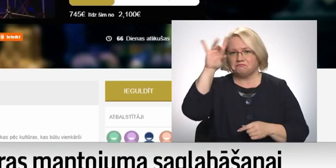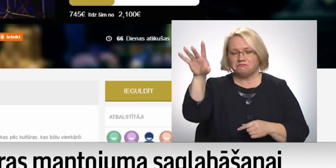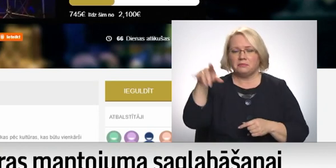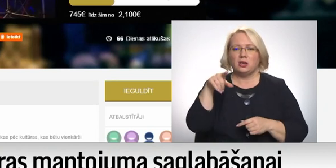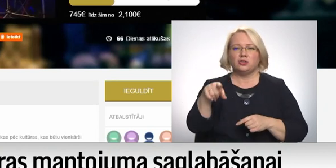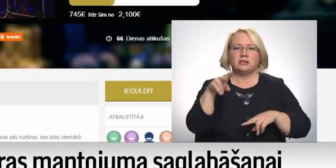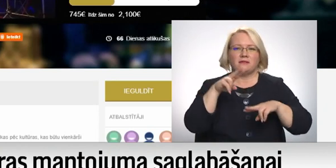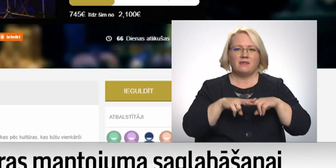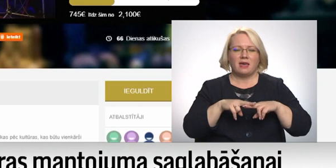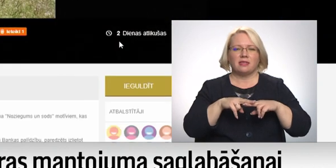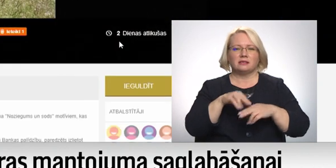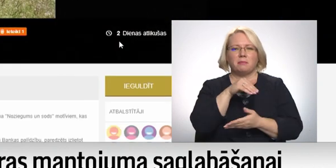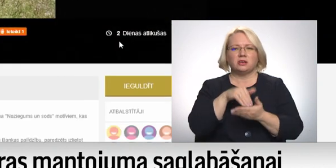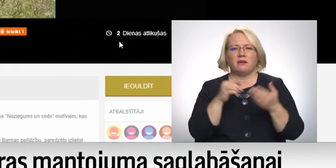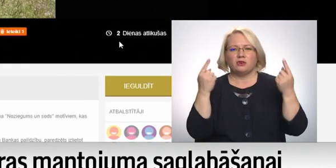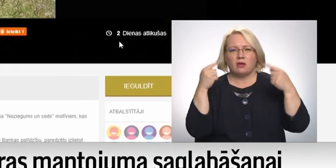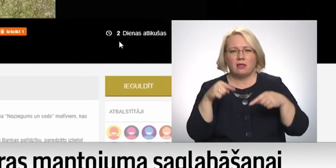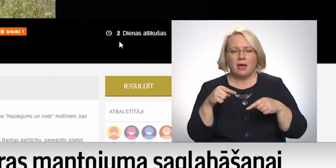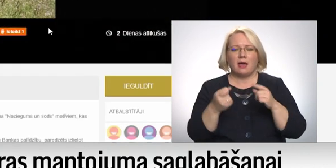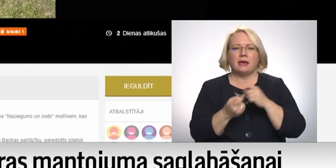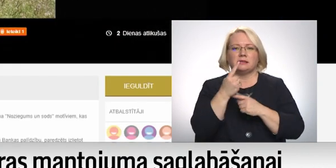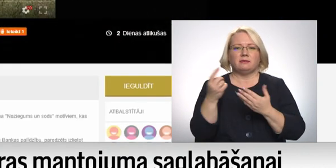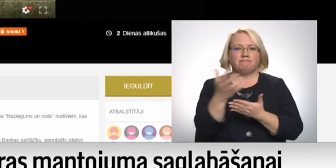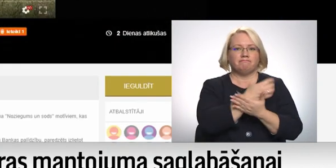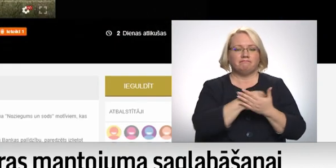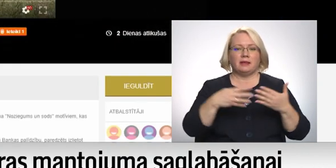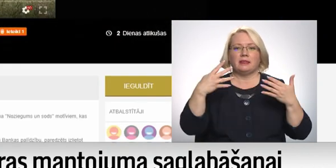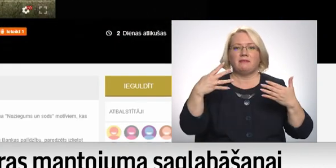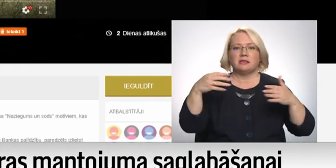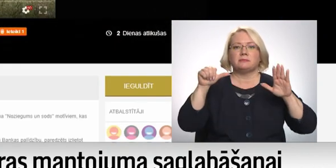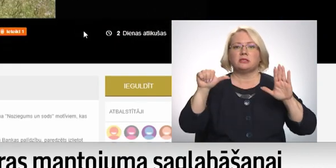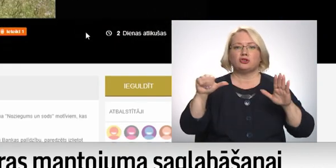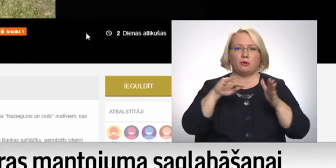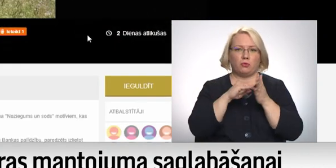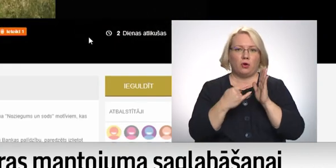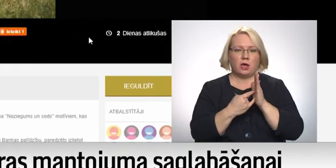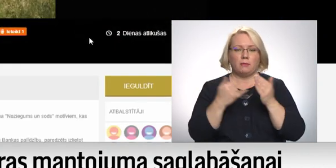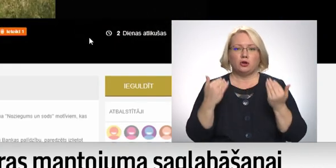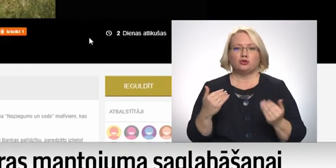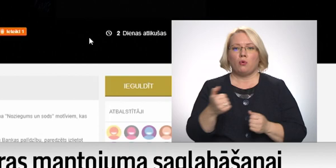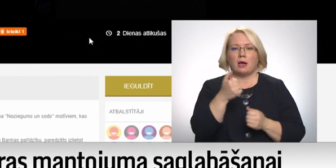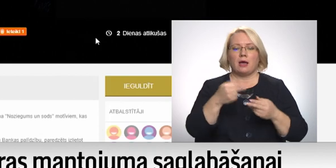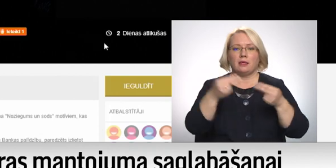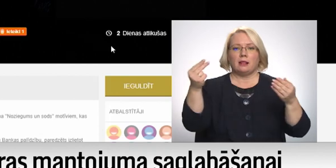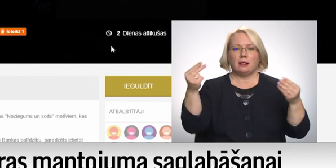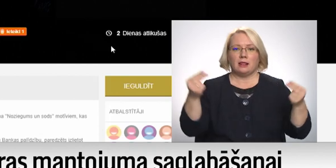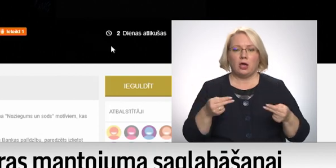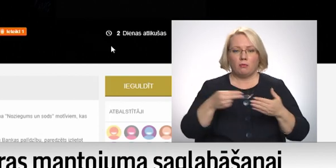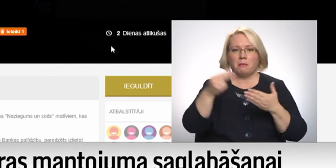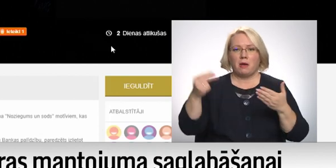Platformas pastāvēšanas laikā izdevies finansējumu savāk 96 projektiem, šogad līgumi parakstīti par 31